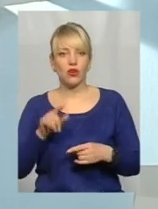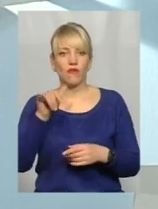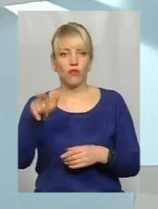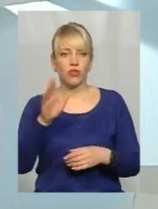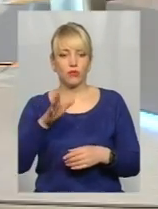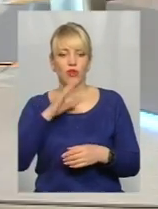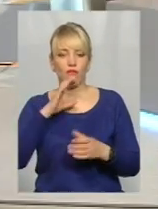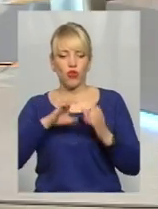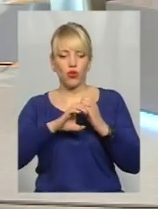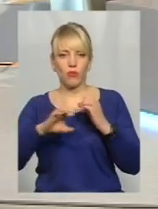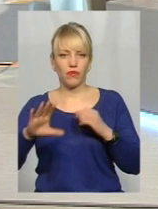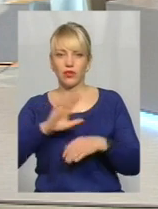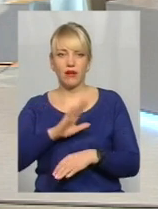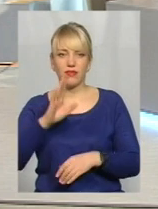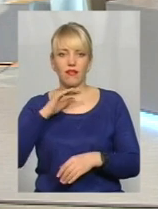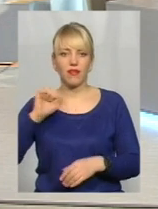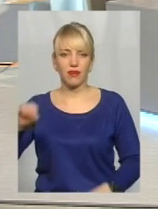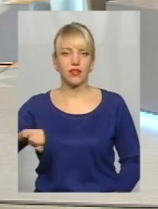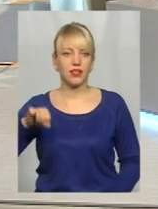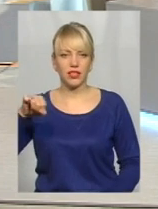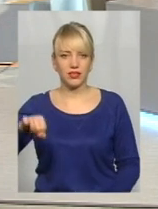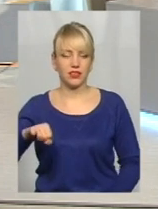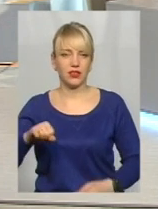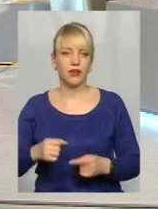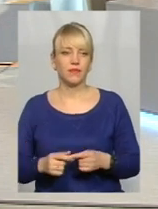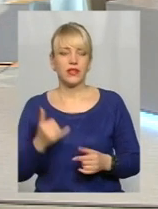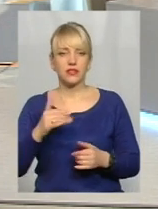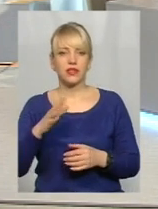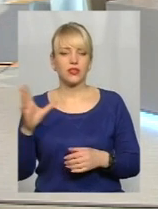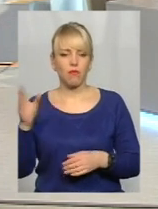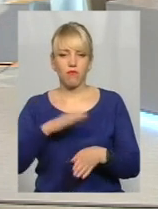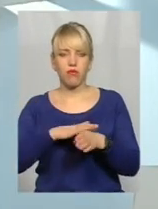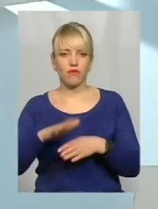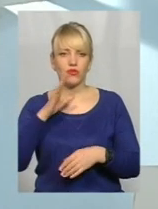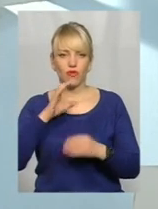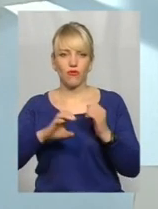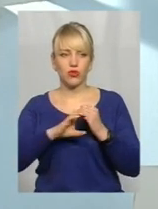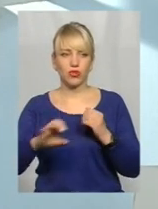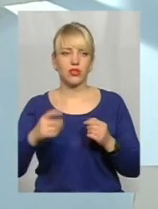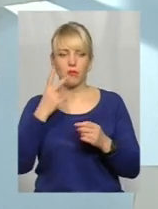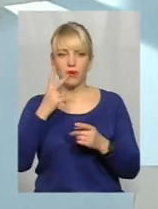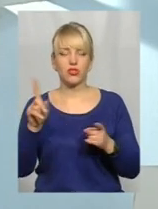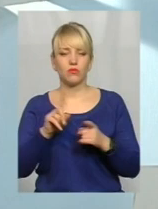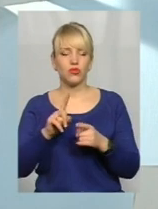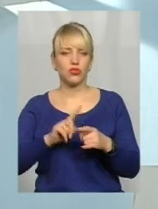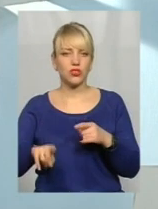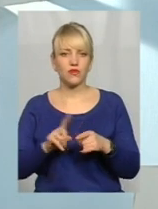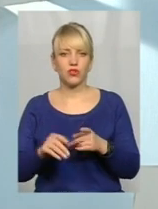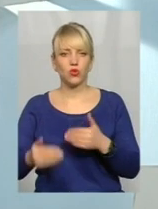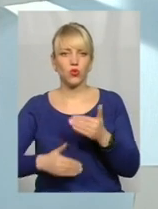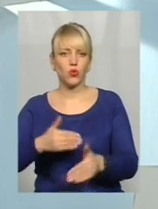водопровід, а не кереницю, да, там, водогін повністю прокладається зараз в громадах. То, ми бачимо, світ рухається дуже швидко,